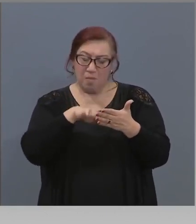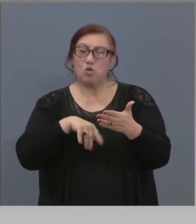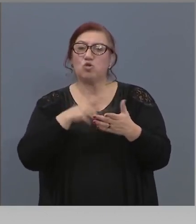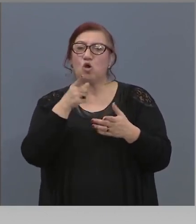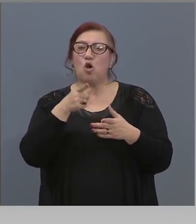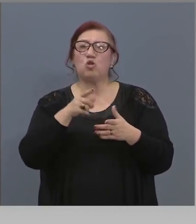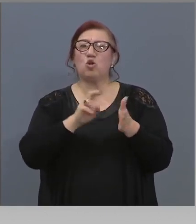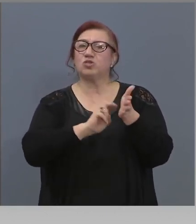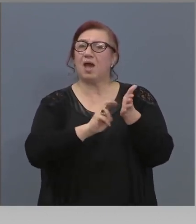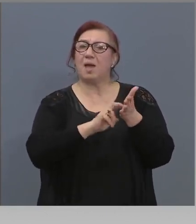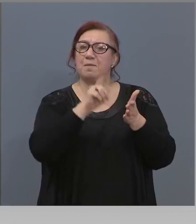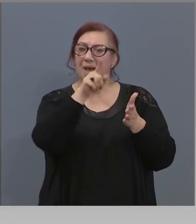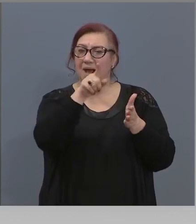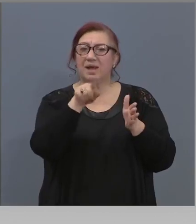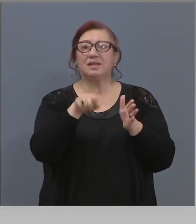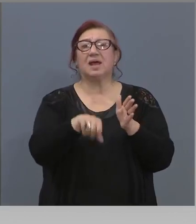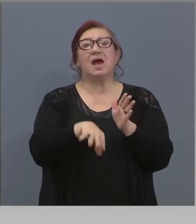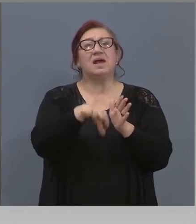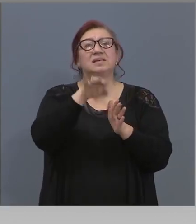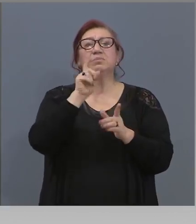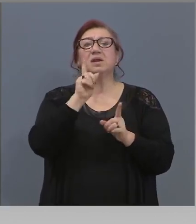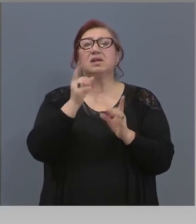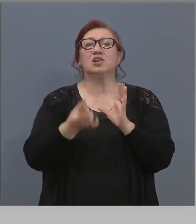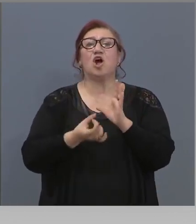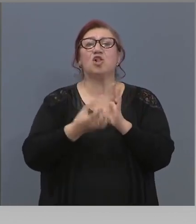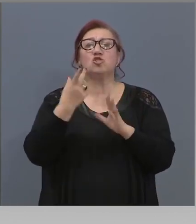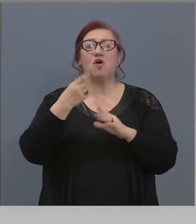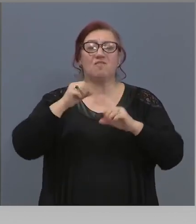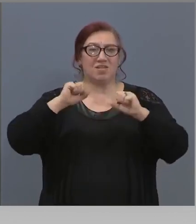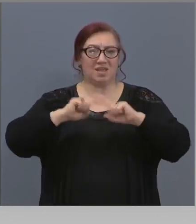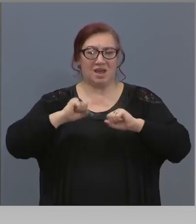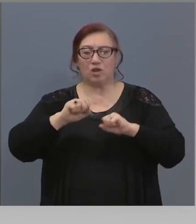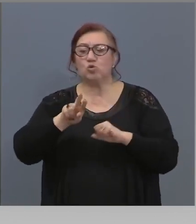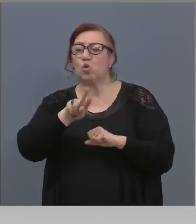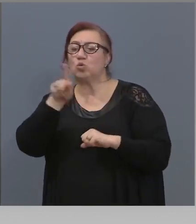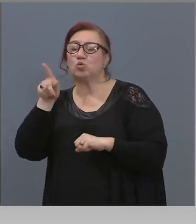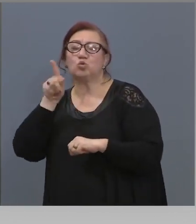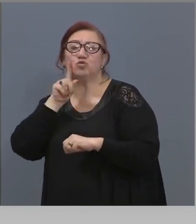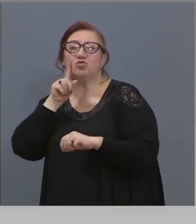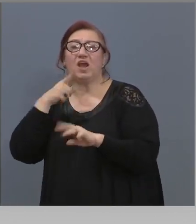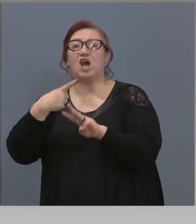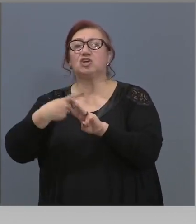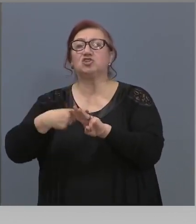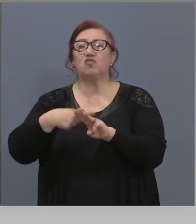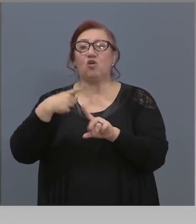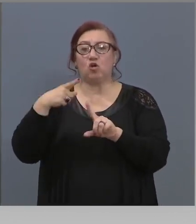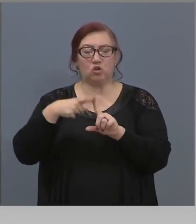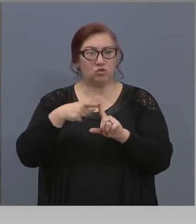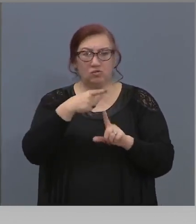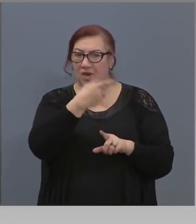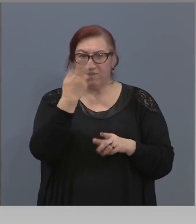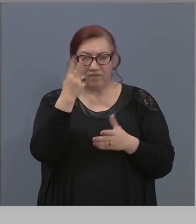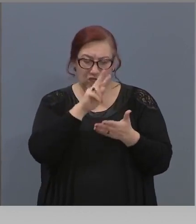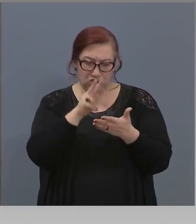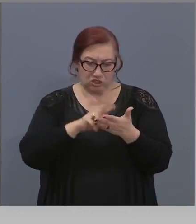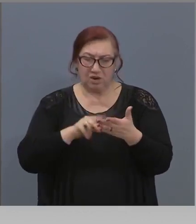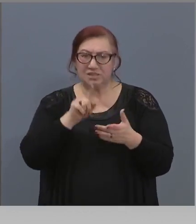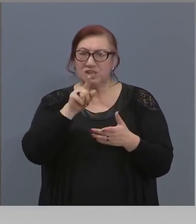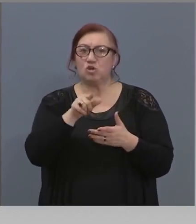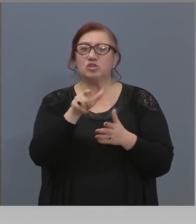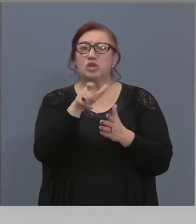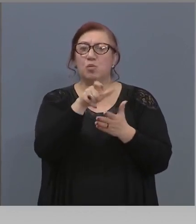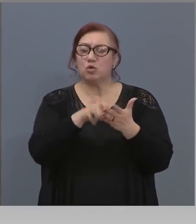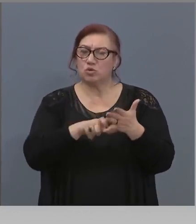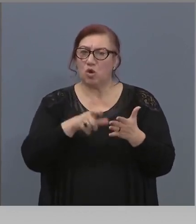протокол се избира за нов директор на банката, Живко Тодоров. Запознат ли сте с този протокол? Какъв е вашия коментар? И мислите ли, че